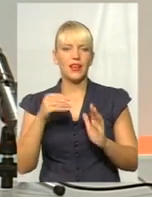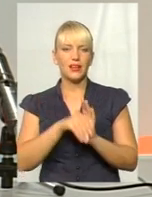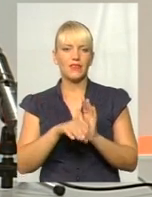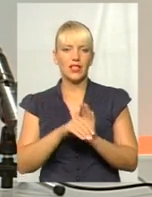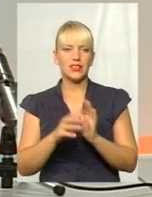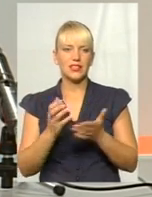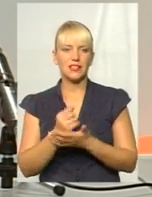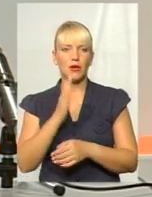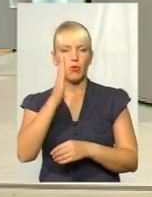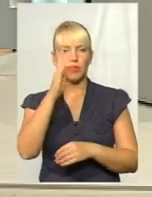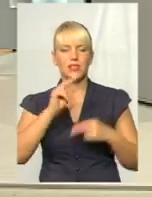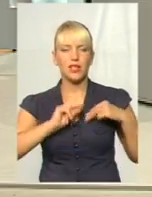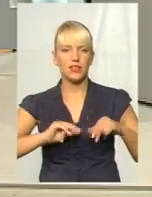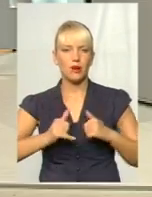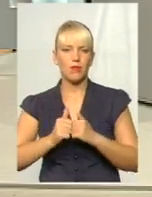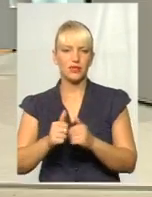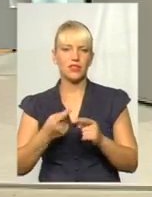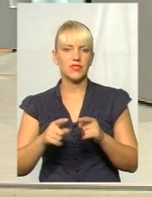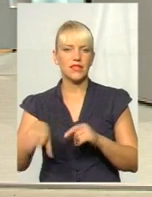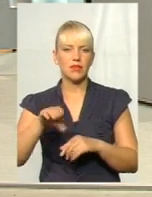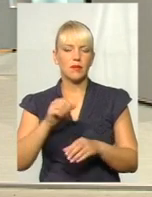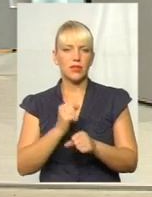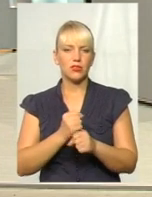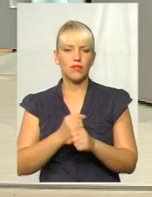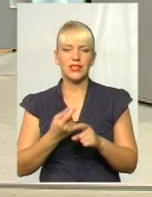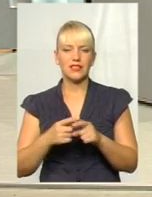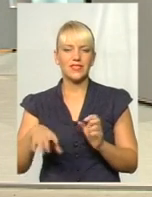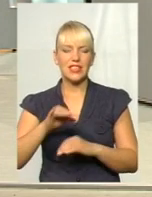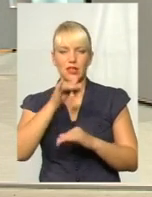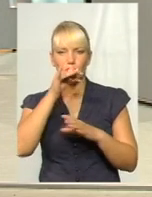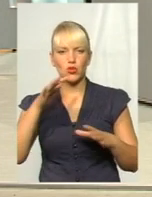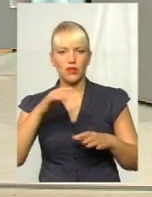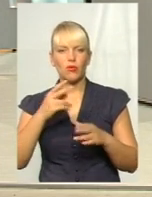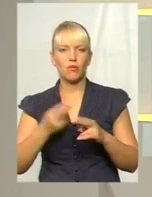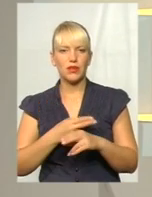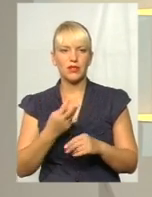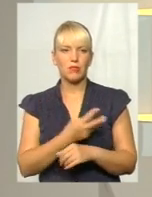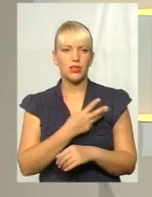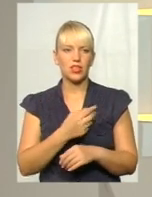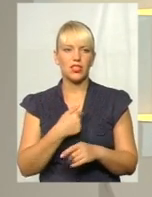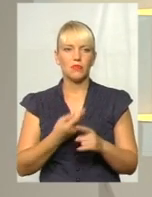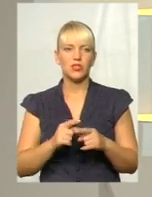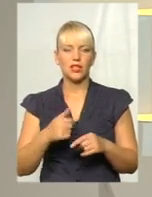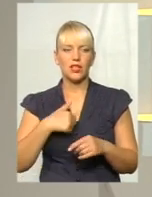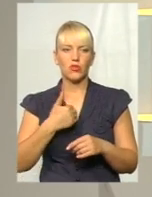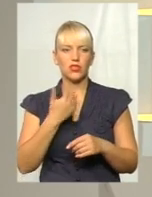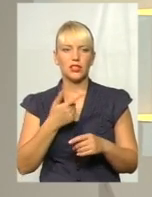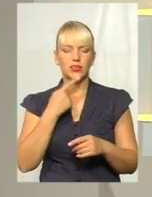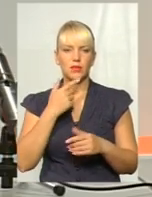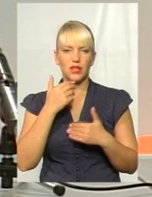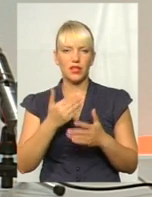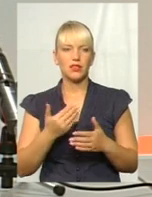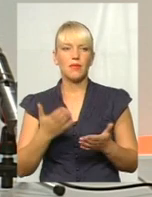потенційних партнерів і працювати. Але це все неможливо без вважання, розумієте? Про це я захотіла запитати. Маючи таку